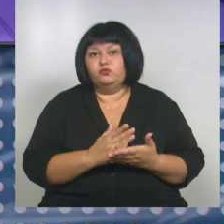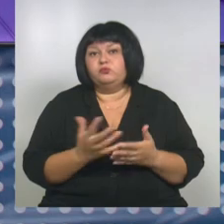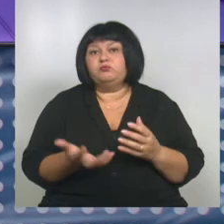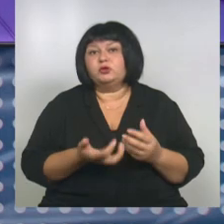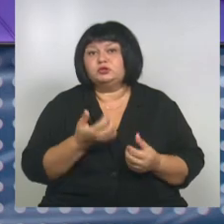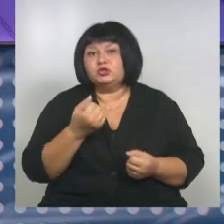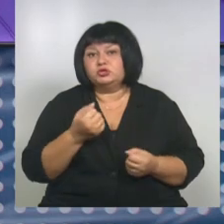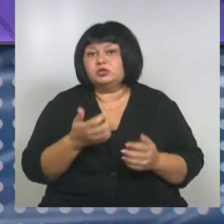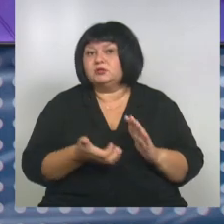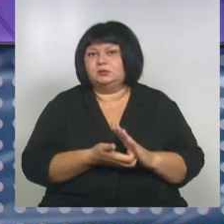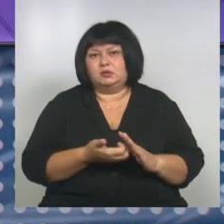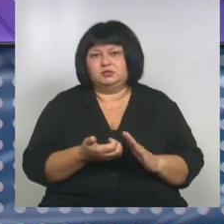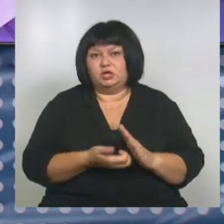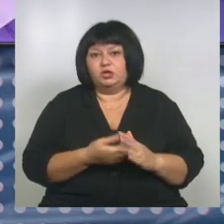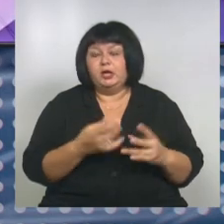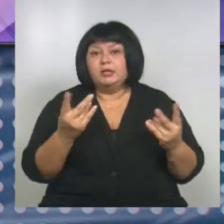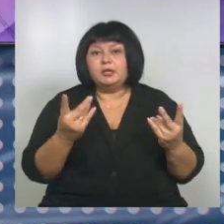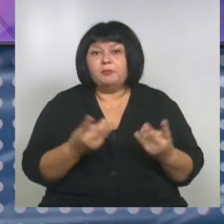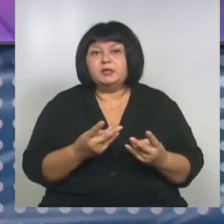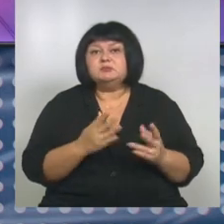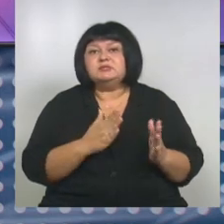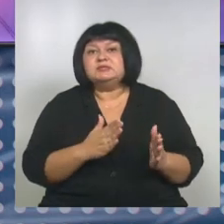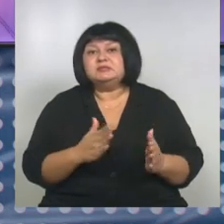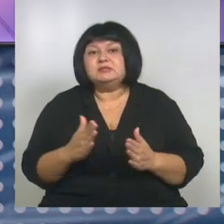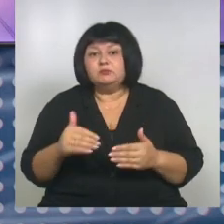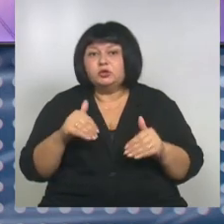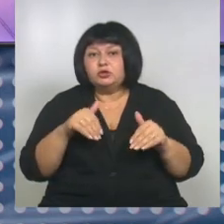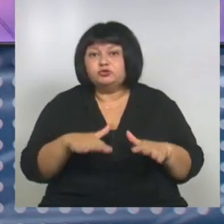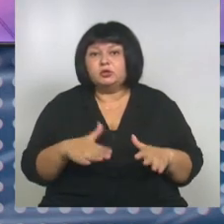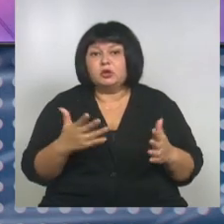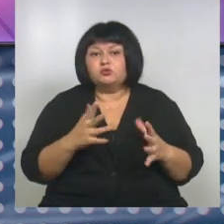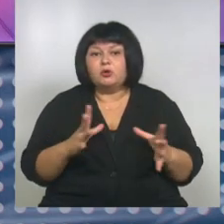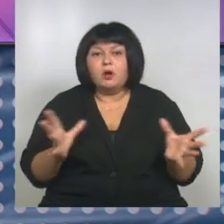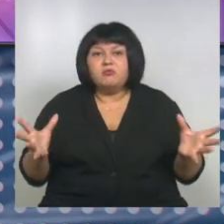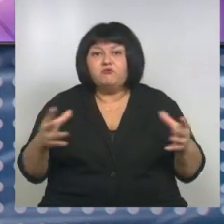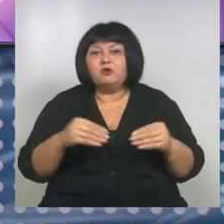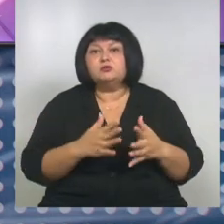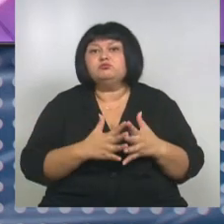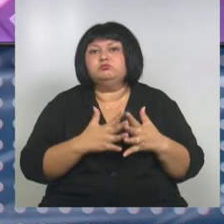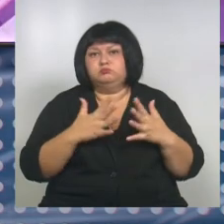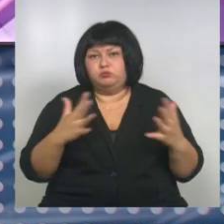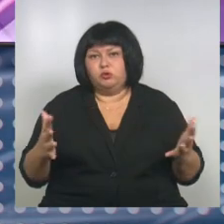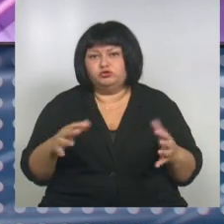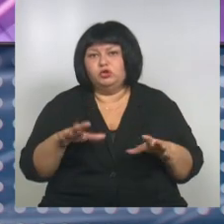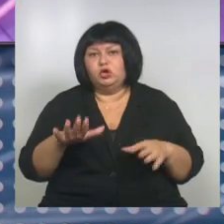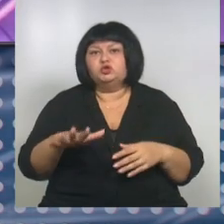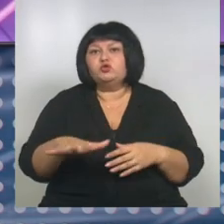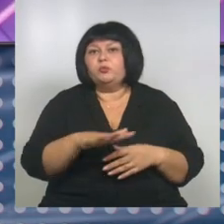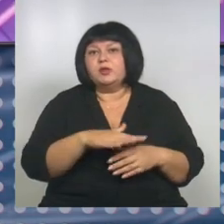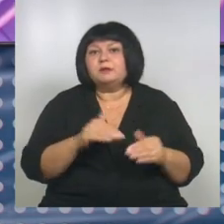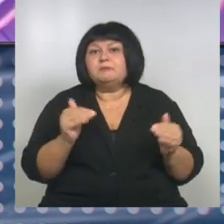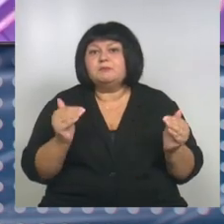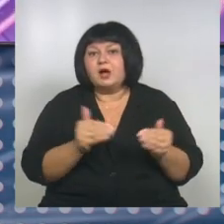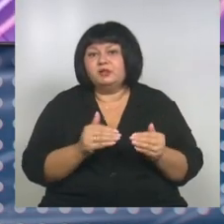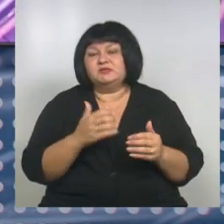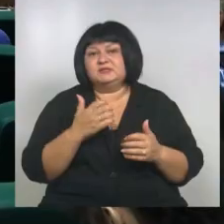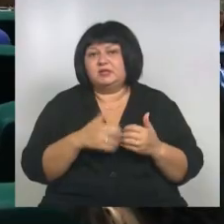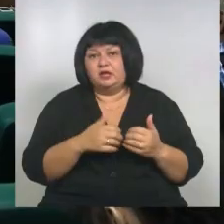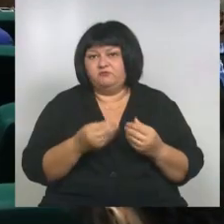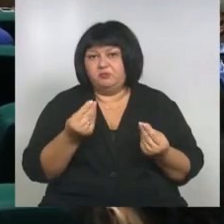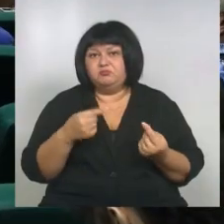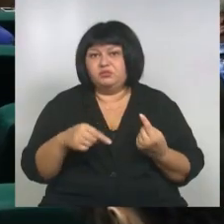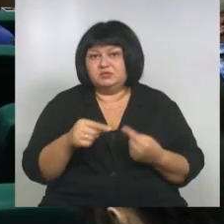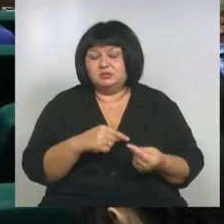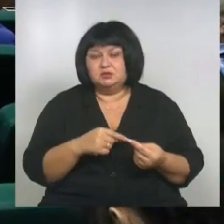поддержки недостаточно. Необходимы системные решения, которые охватят как можно больше субъектов малого и среднего бизнеса.